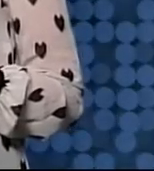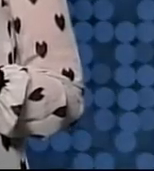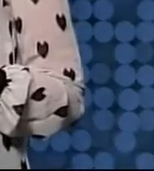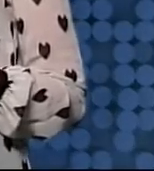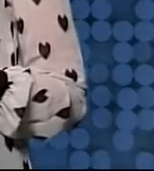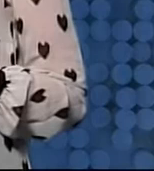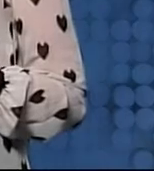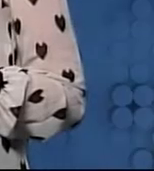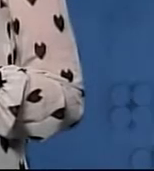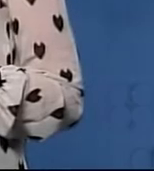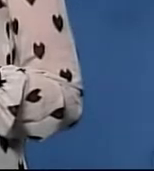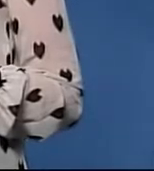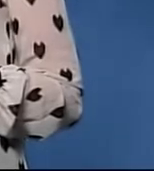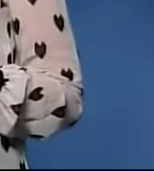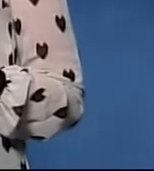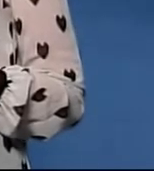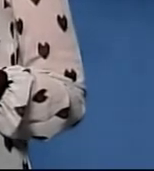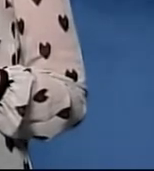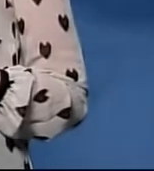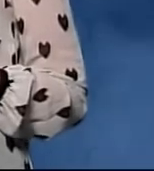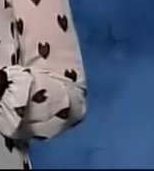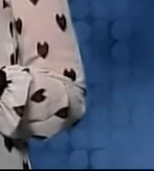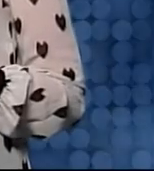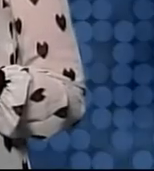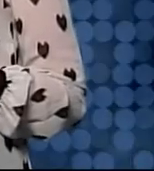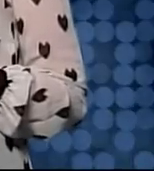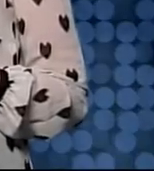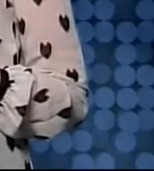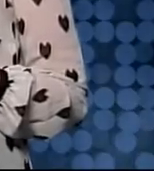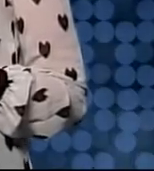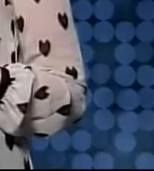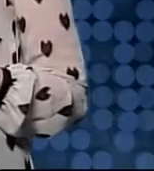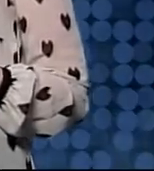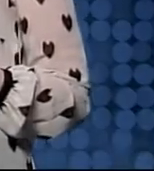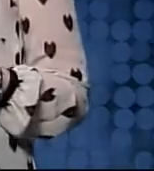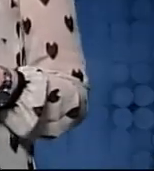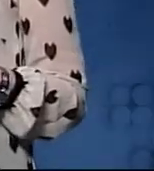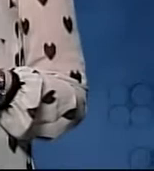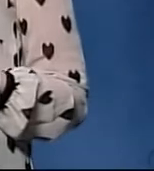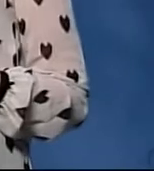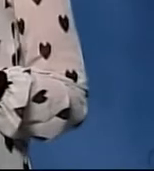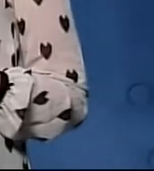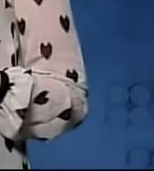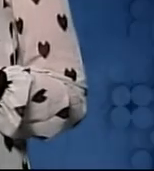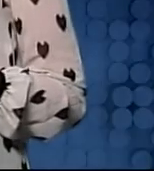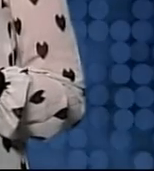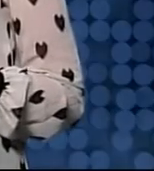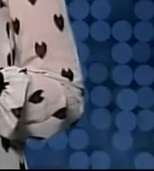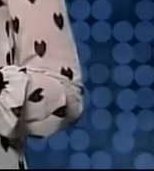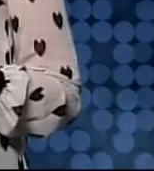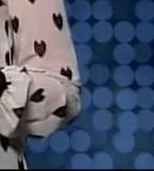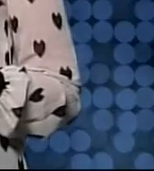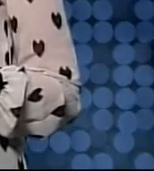опадів. А вже в другій половині дня можливий дощ, який завершиться до вечора. Вітер східний – 5-10 метрів за